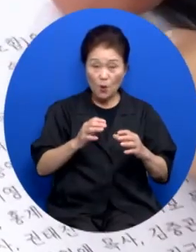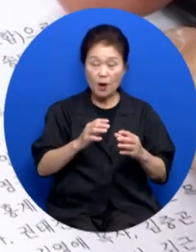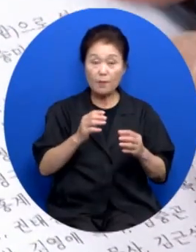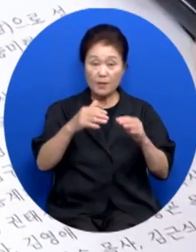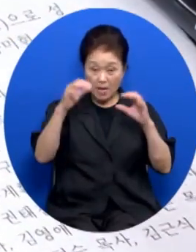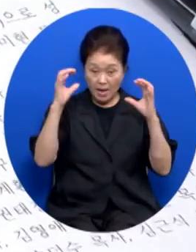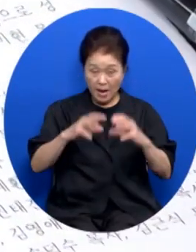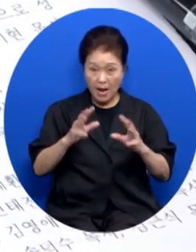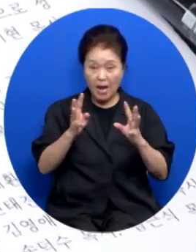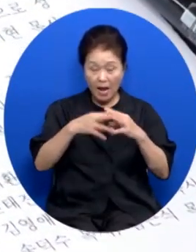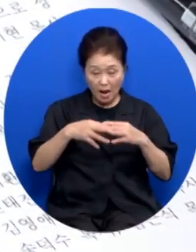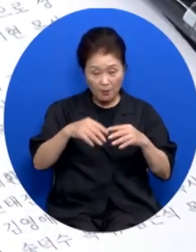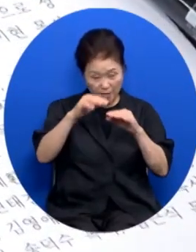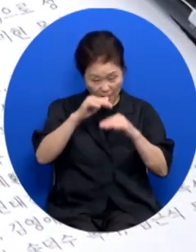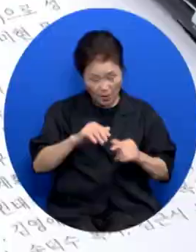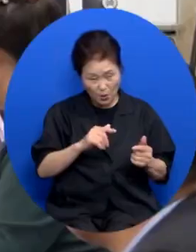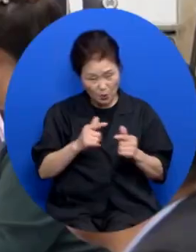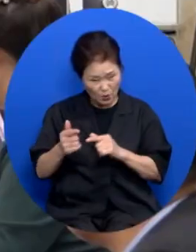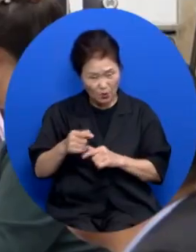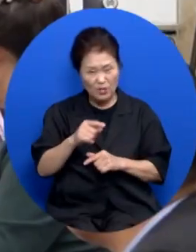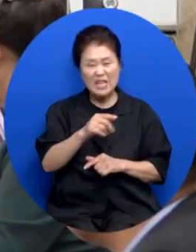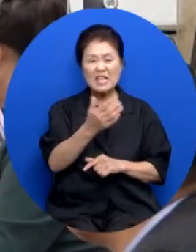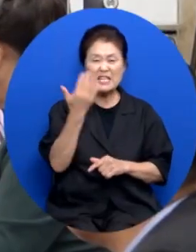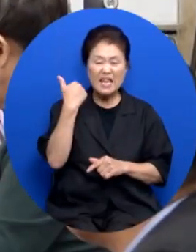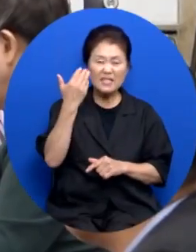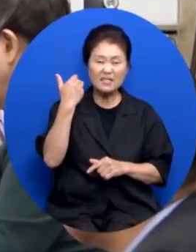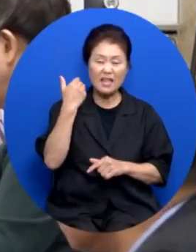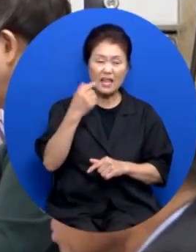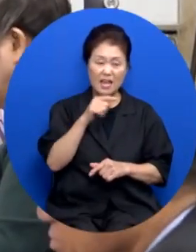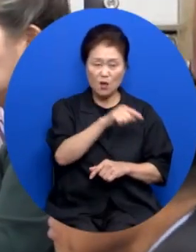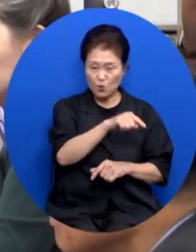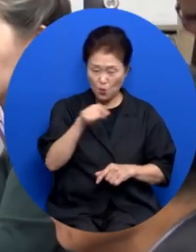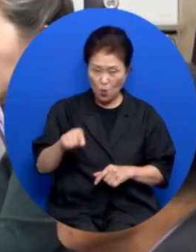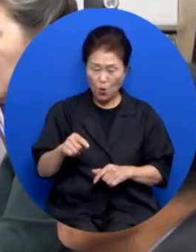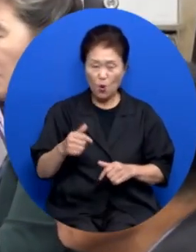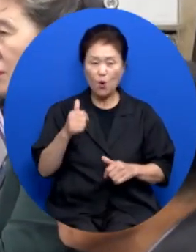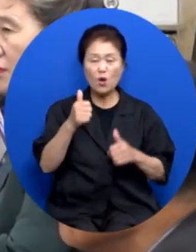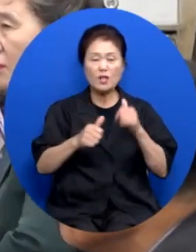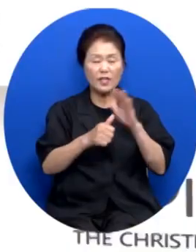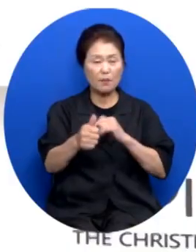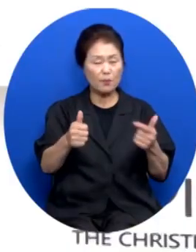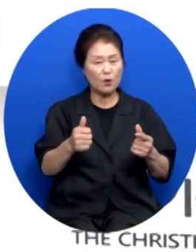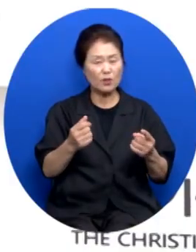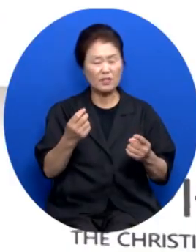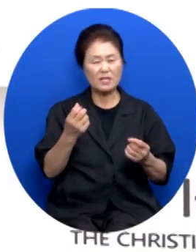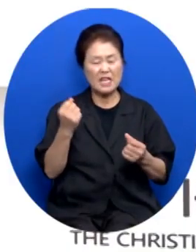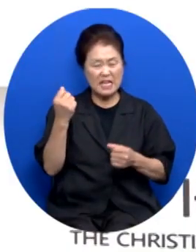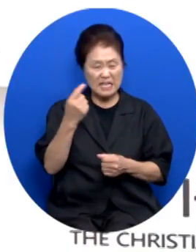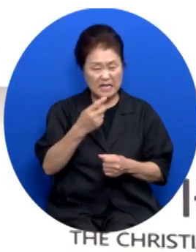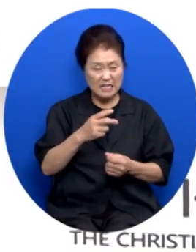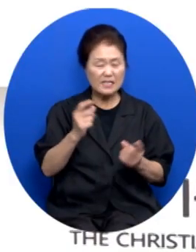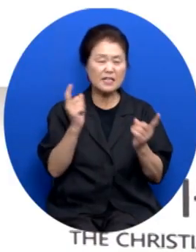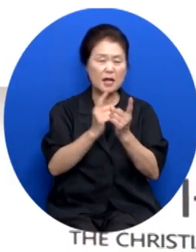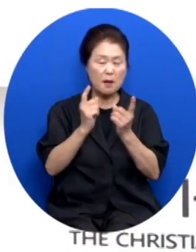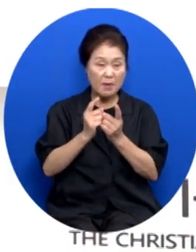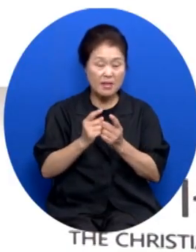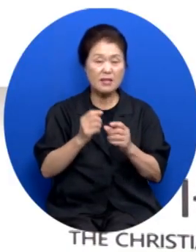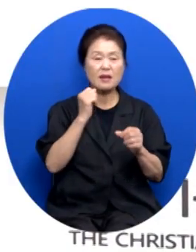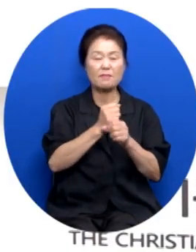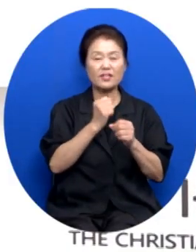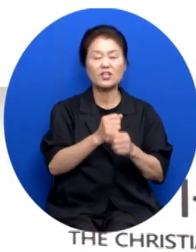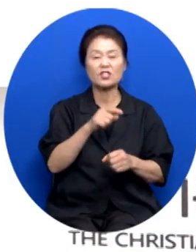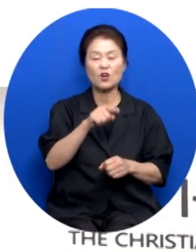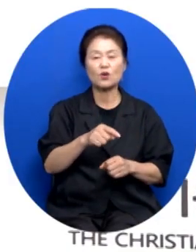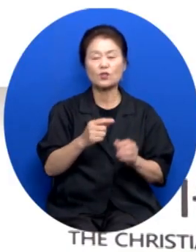한교총 오정호 기관통합추진위원장과 한기총 정서영 대표 회장 등이 수차례 만나 협의안 끝에 만들어진